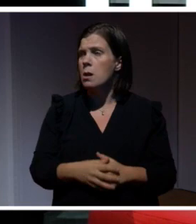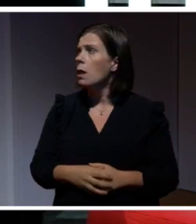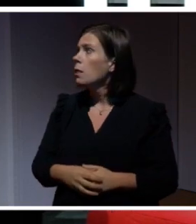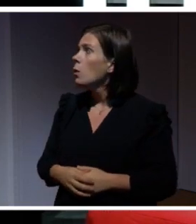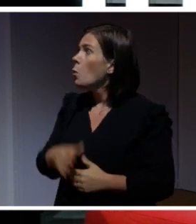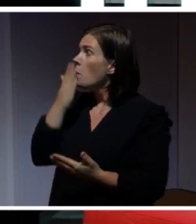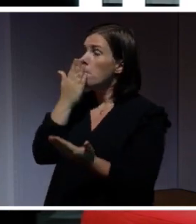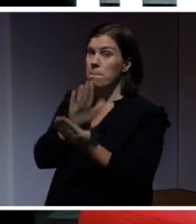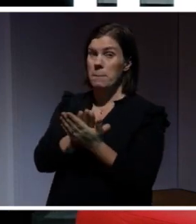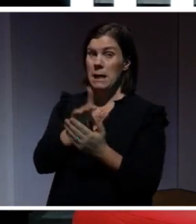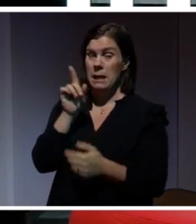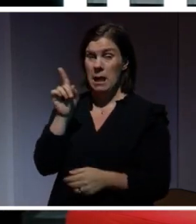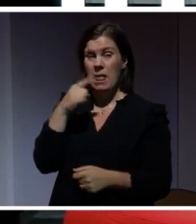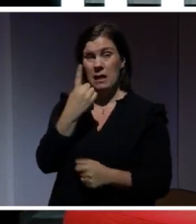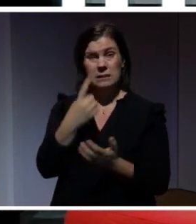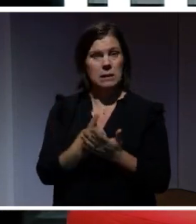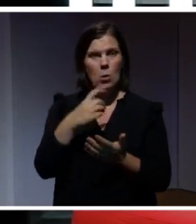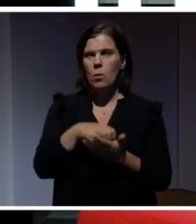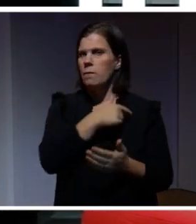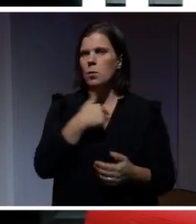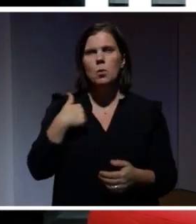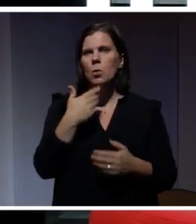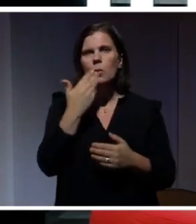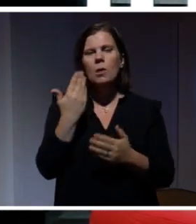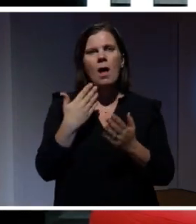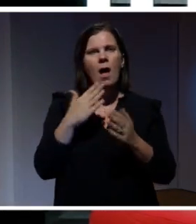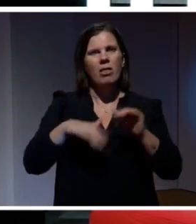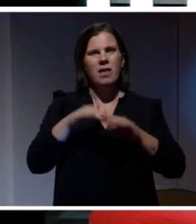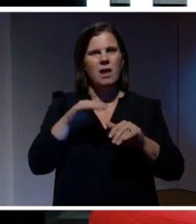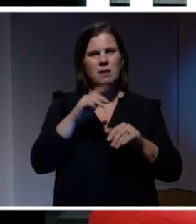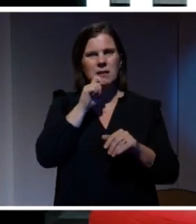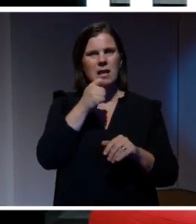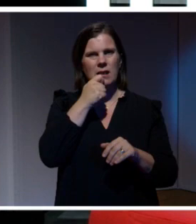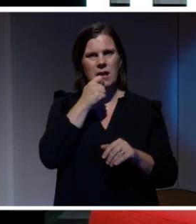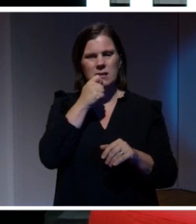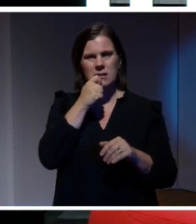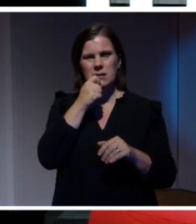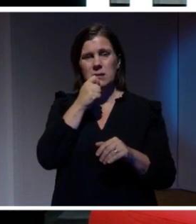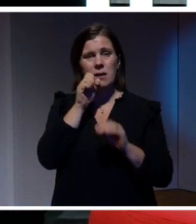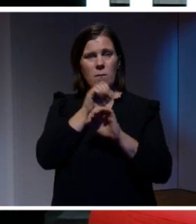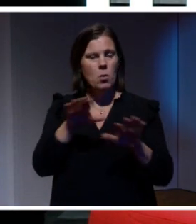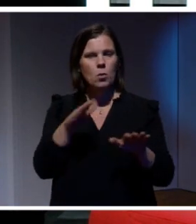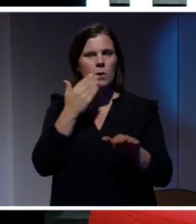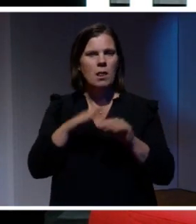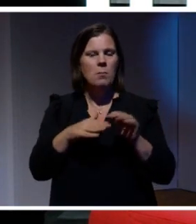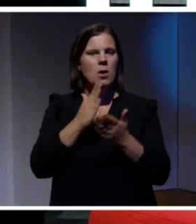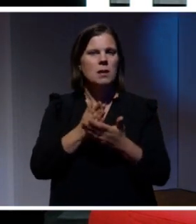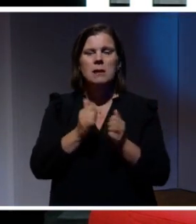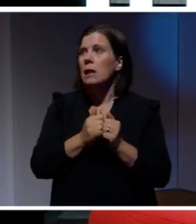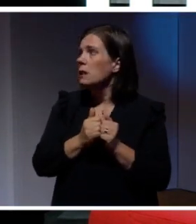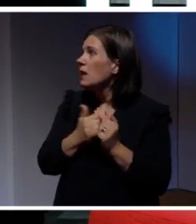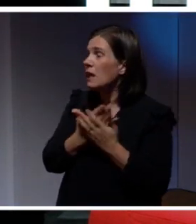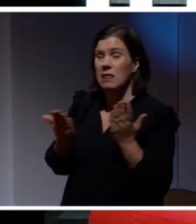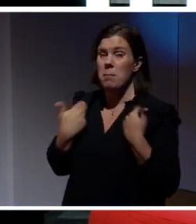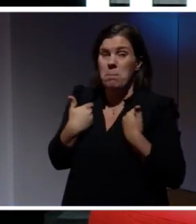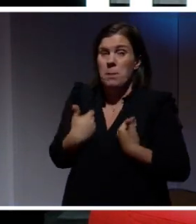illustrerar en situation där vi inte alls hanterar sekretessklassade information. Det är inte på något vis